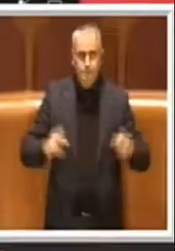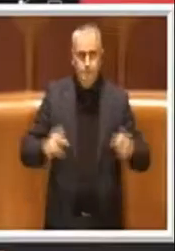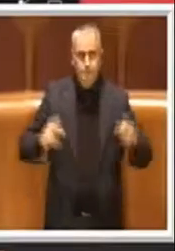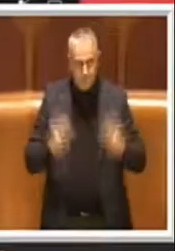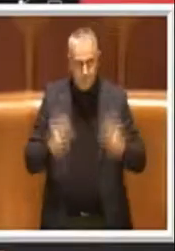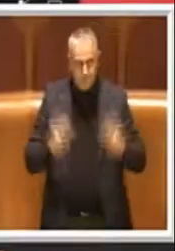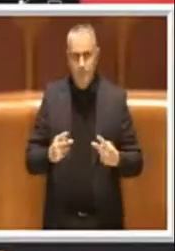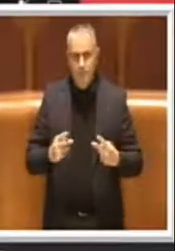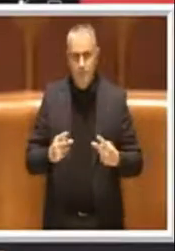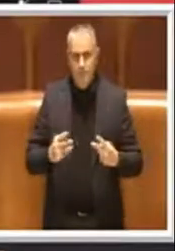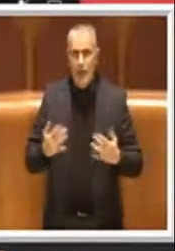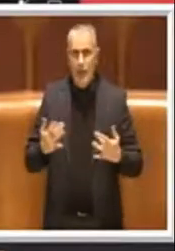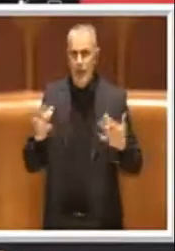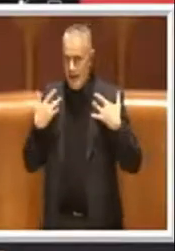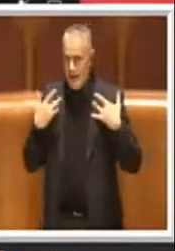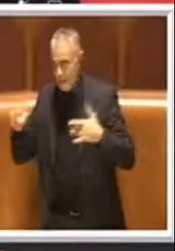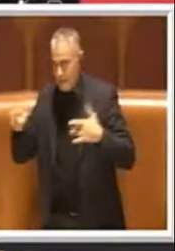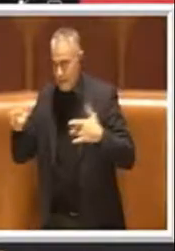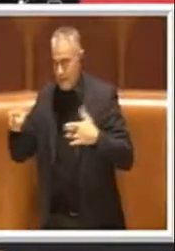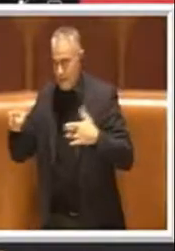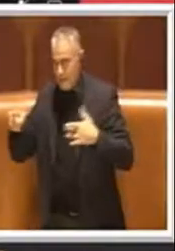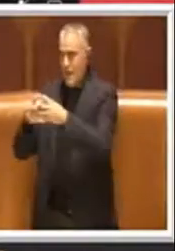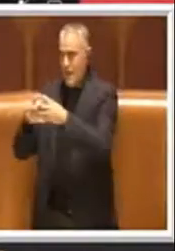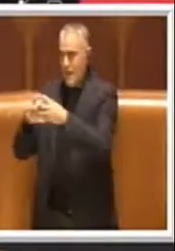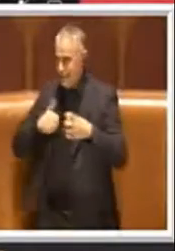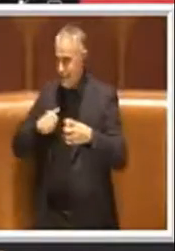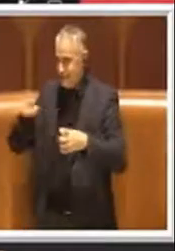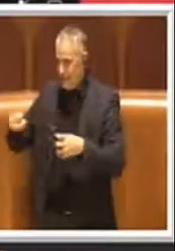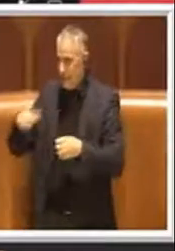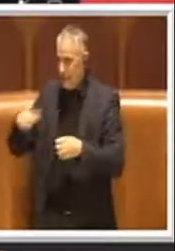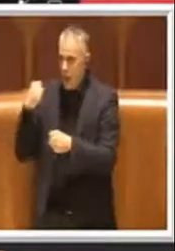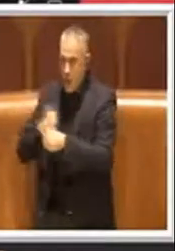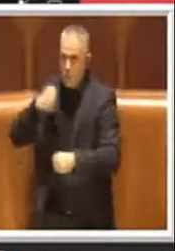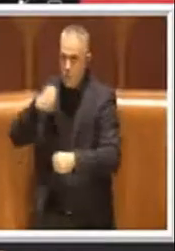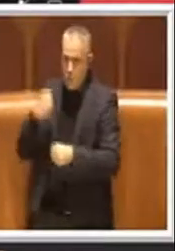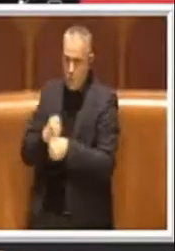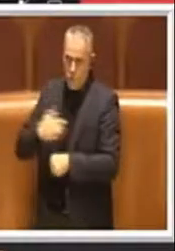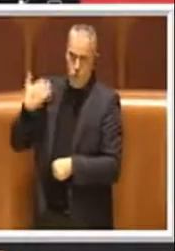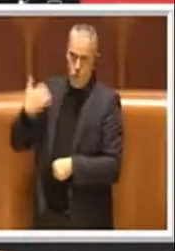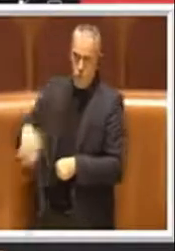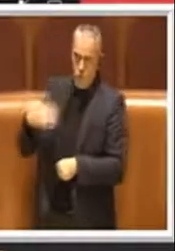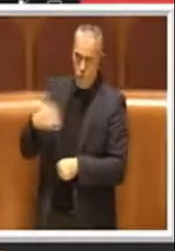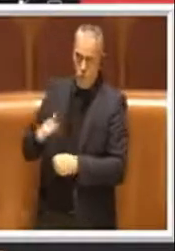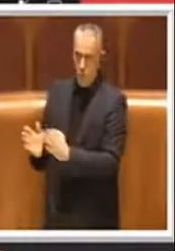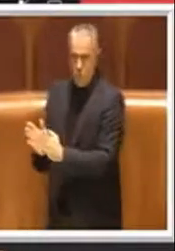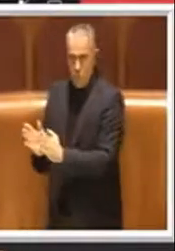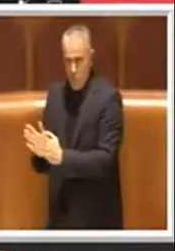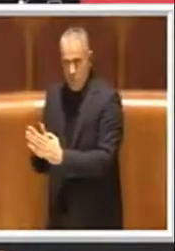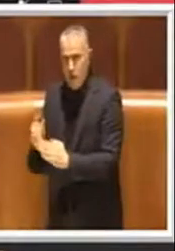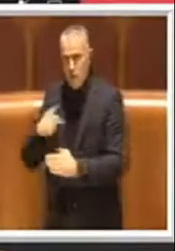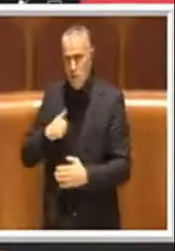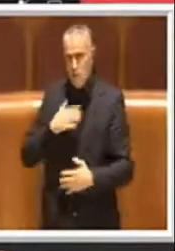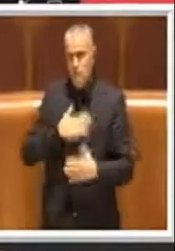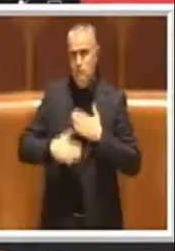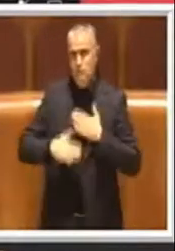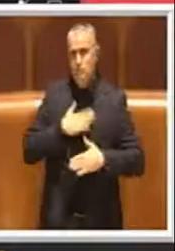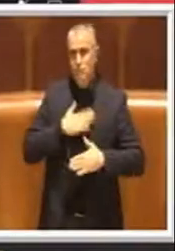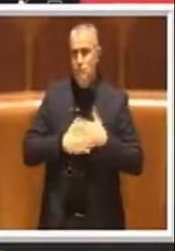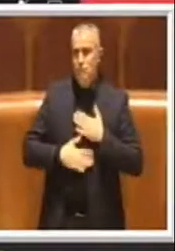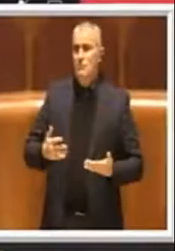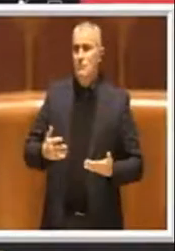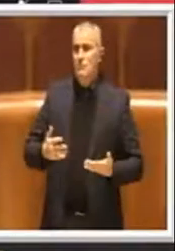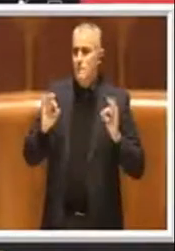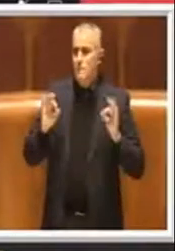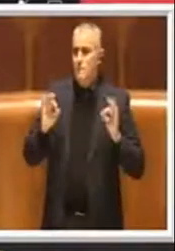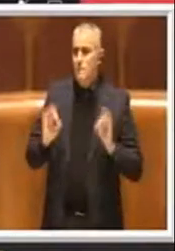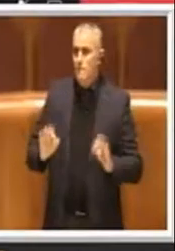l'agenzia per lo straordinario lavoro che è stato fatto, apprezzo anch'io il fatto che sia stata